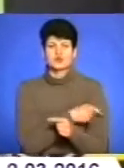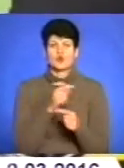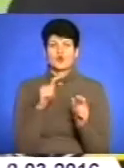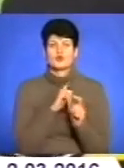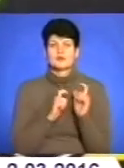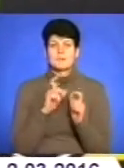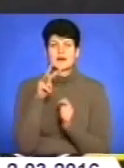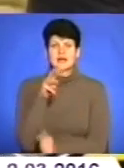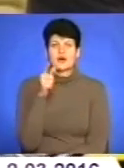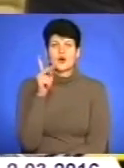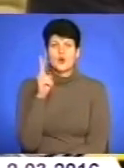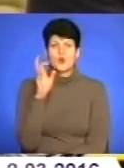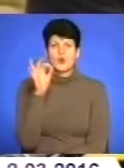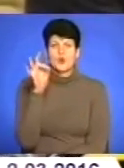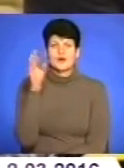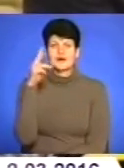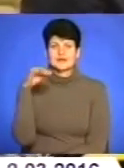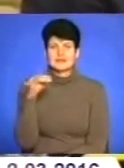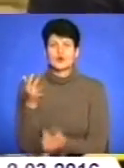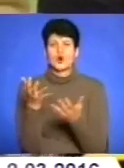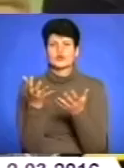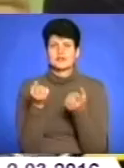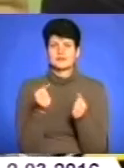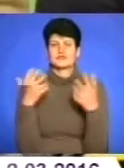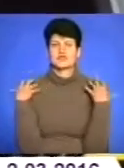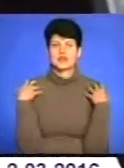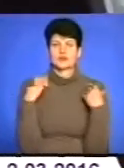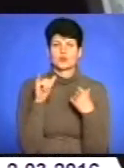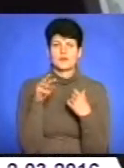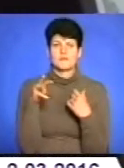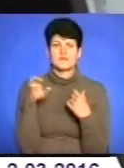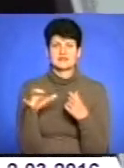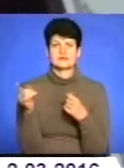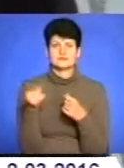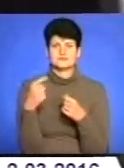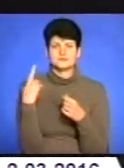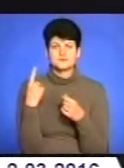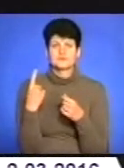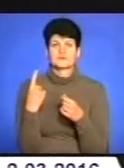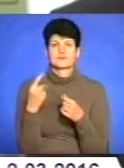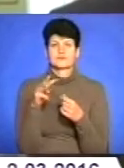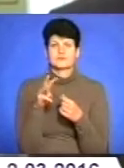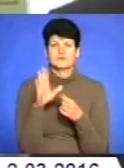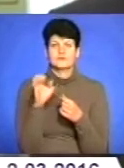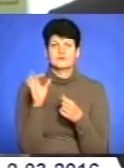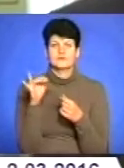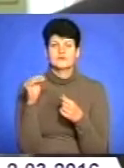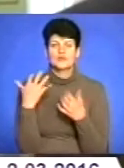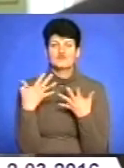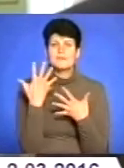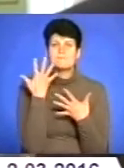Михайла Корде отримав начальник територіального медичного об'єднання МВС Тернопільській області Михайло Василишин. Вже п'ять років